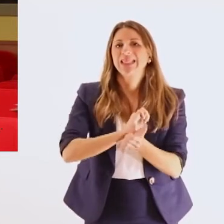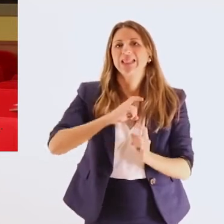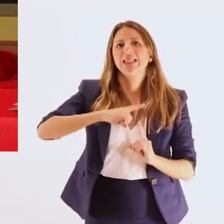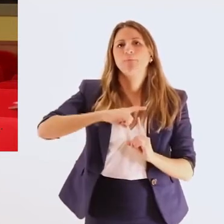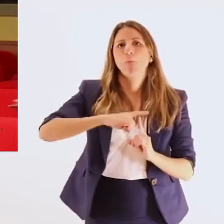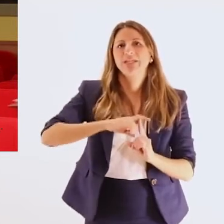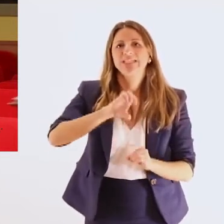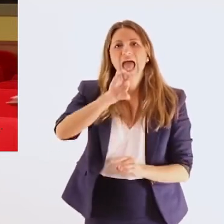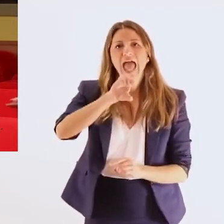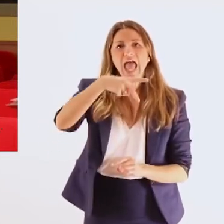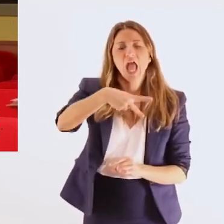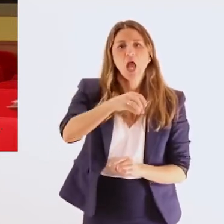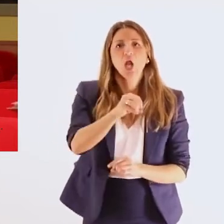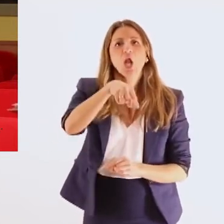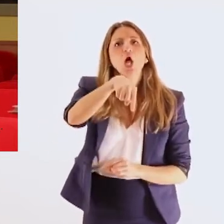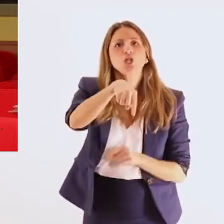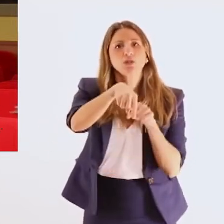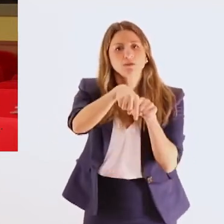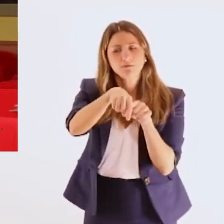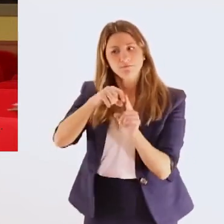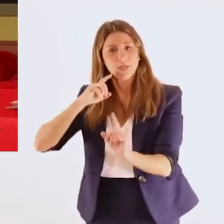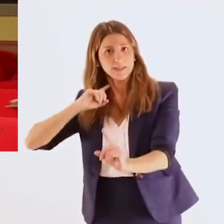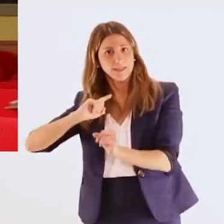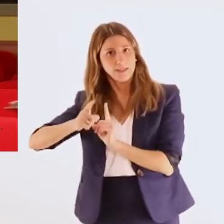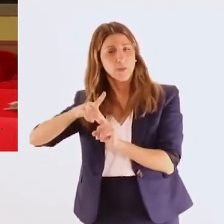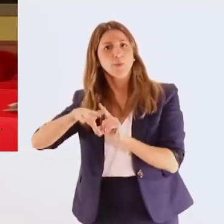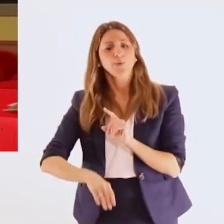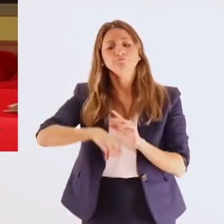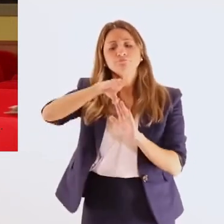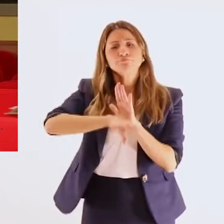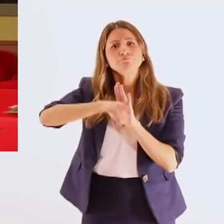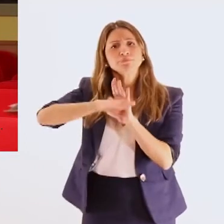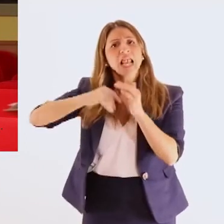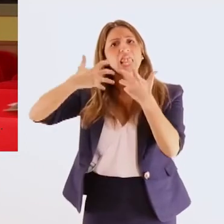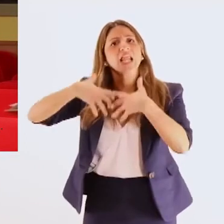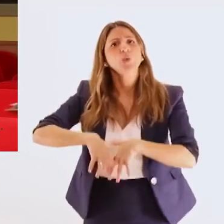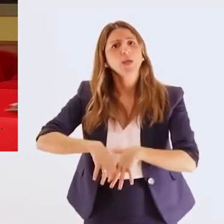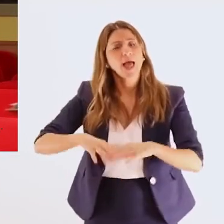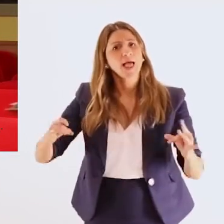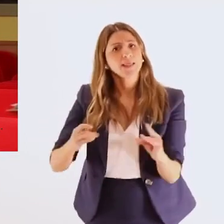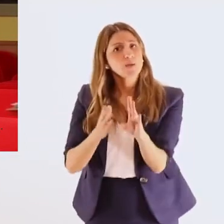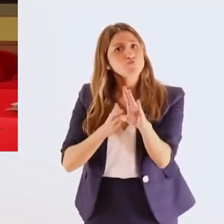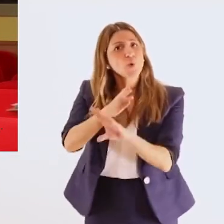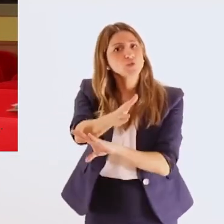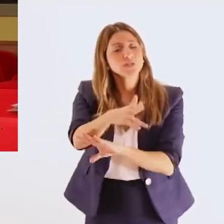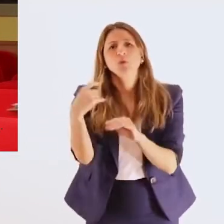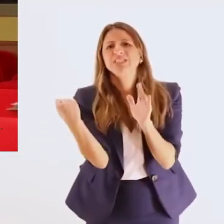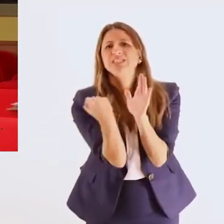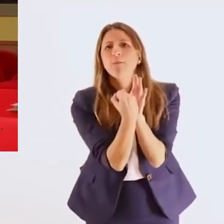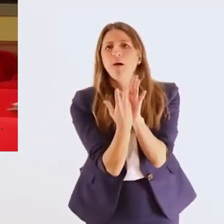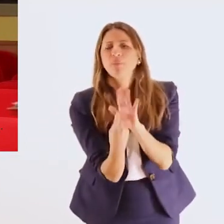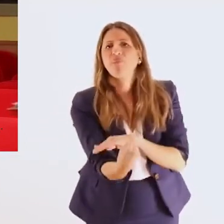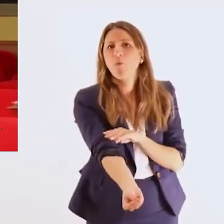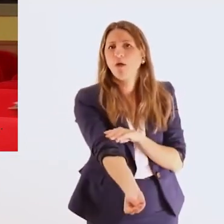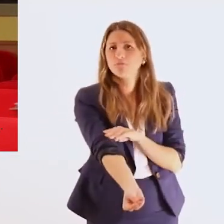το Ινστιτούτο έχει υπογράψει από κοινού με τον Ελληνικό Οργανισμό Τυποποίησης τον